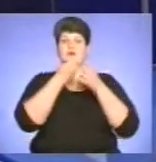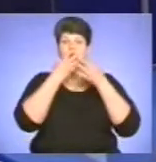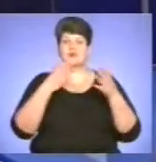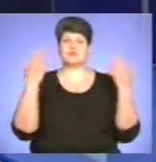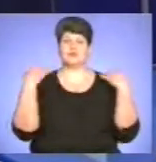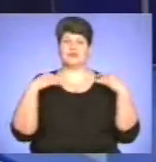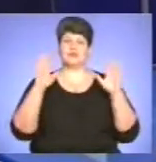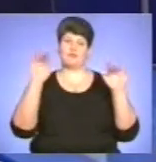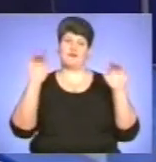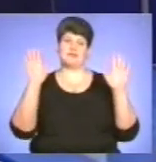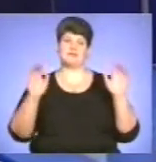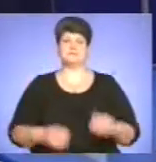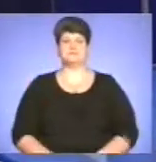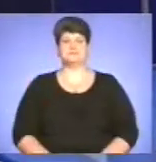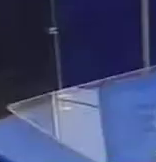бувайте!